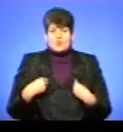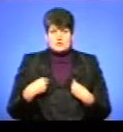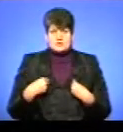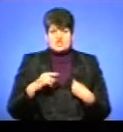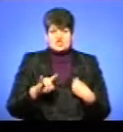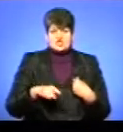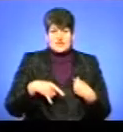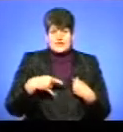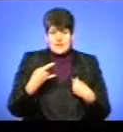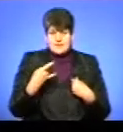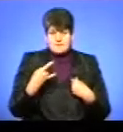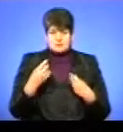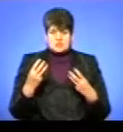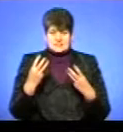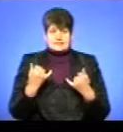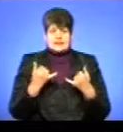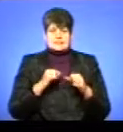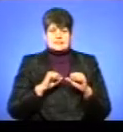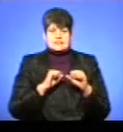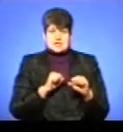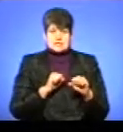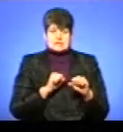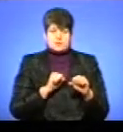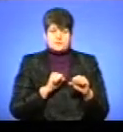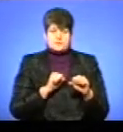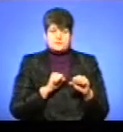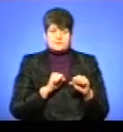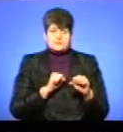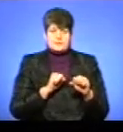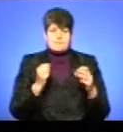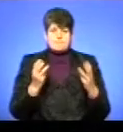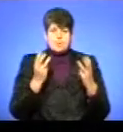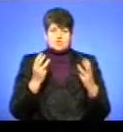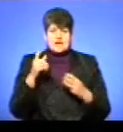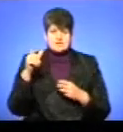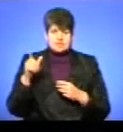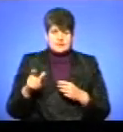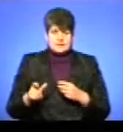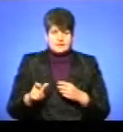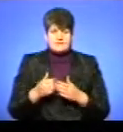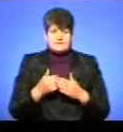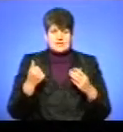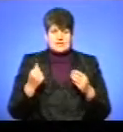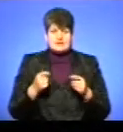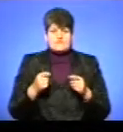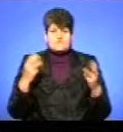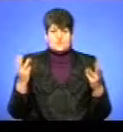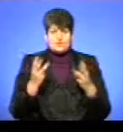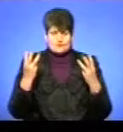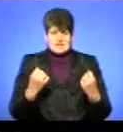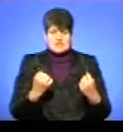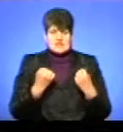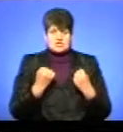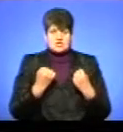штанами пожежними для захисту пожежника від відкритого вогню, в захищає